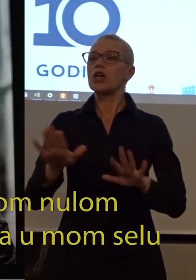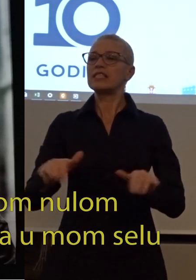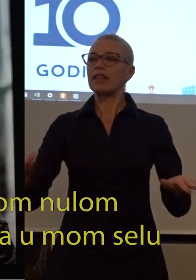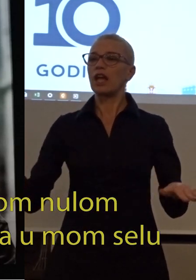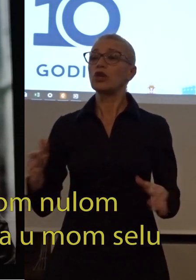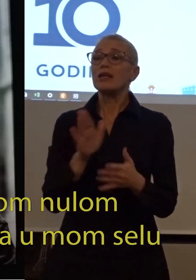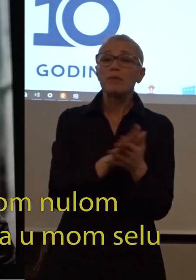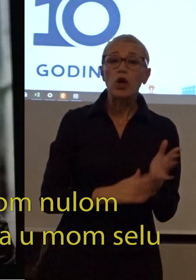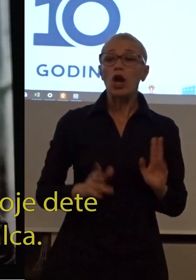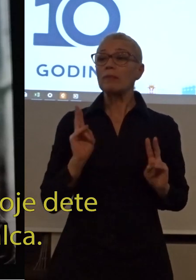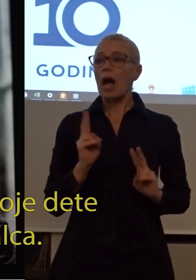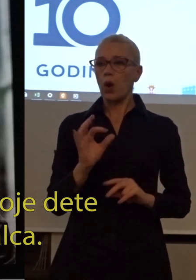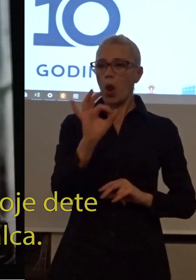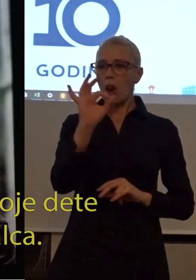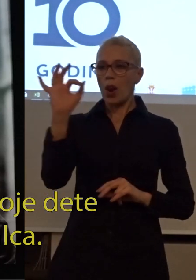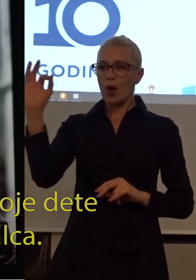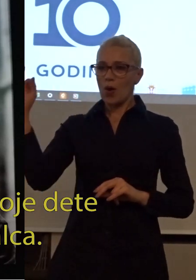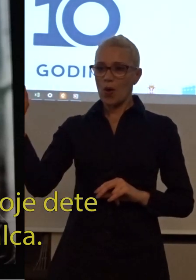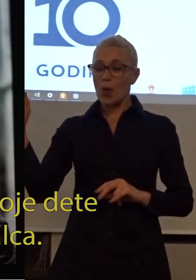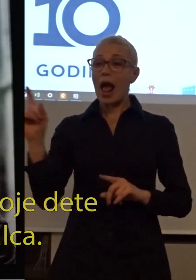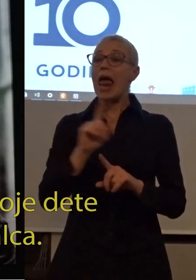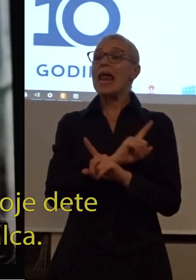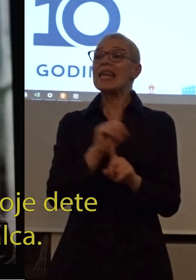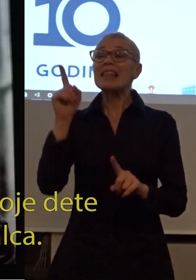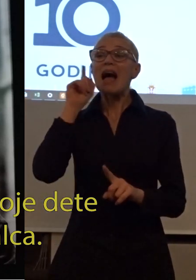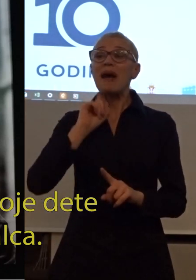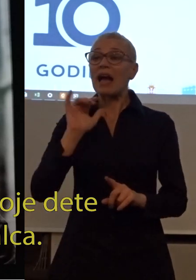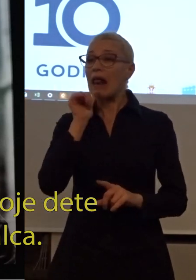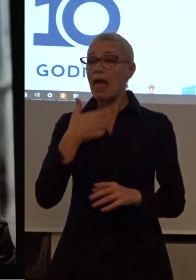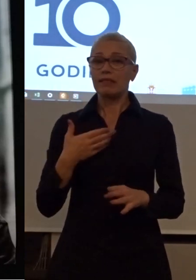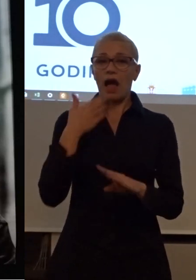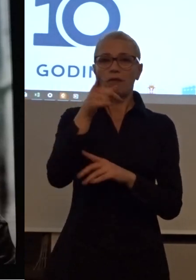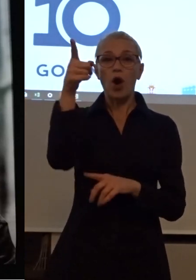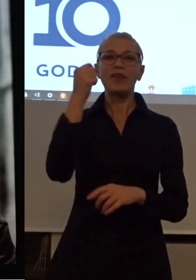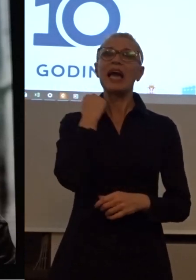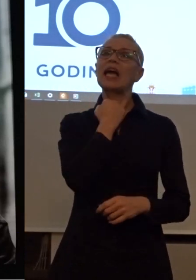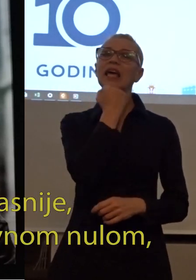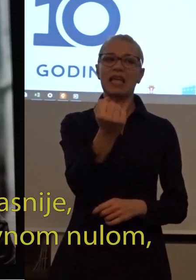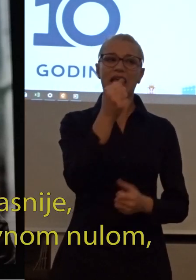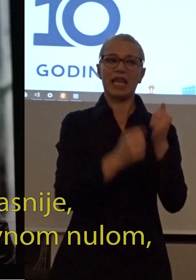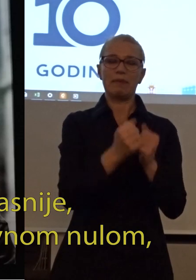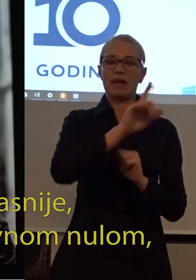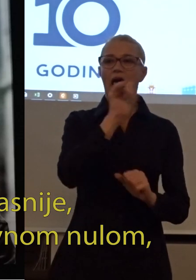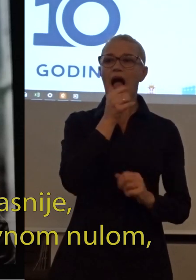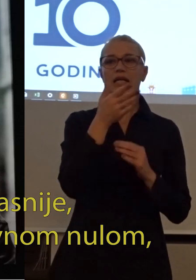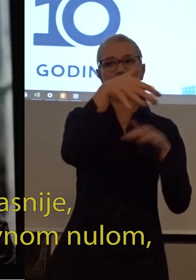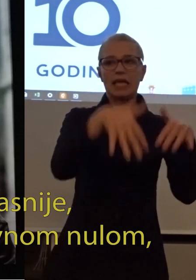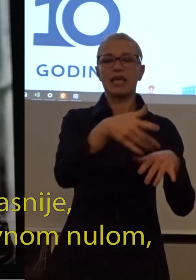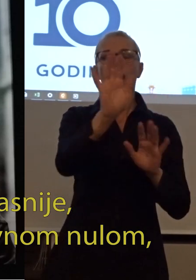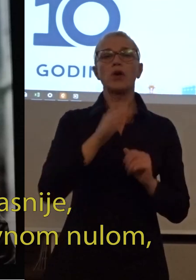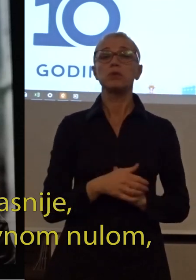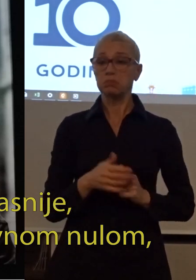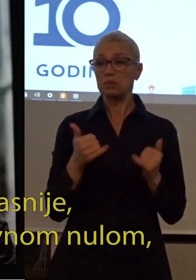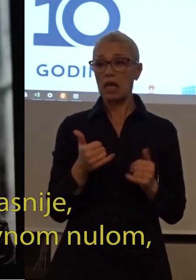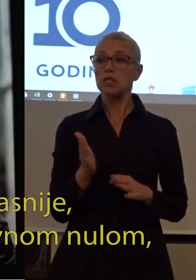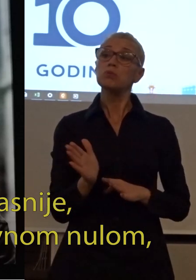zbog toga što nijedna majka u mom selu nije tela da pošalje nijedno dete kod onog kriminalca. Danas, dve godine kasnije,